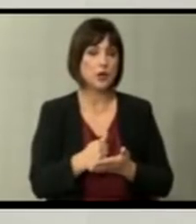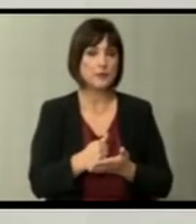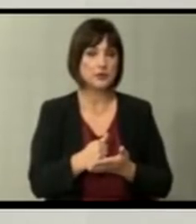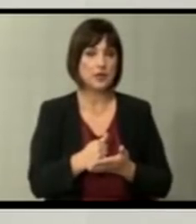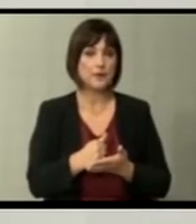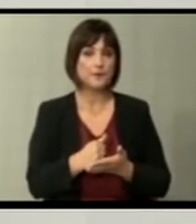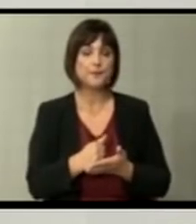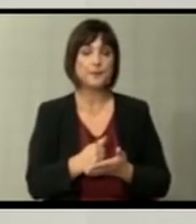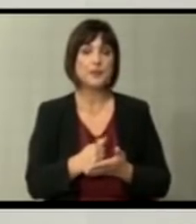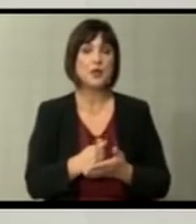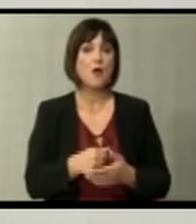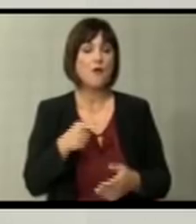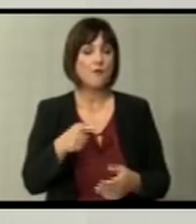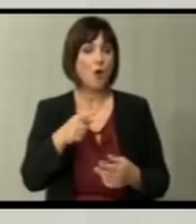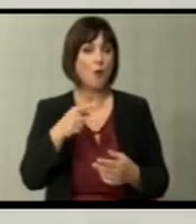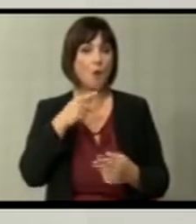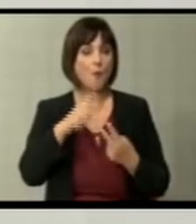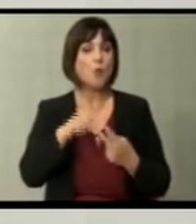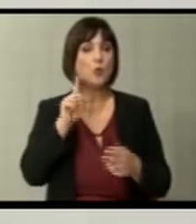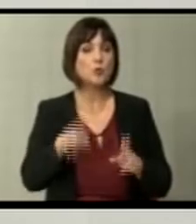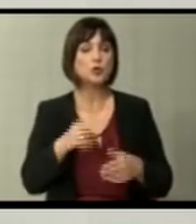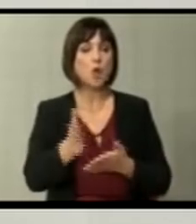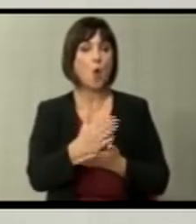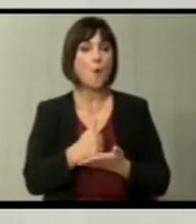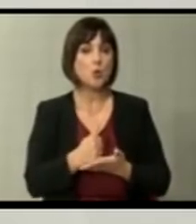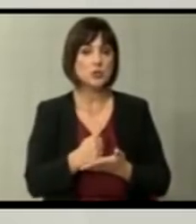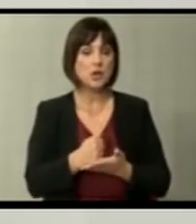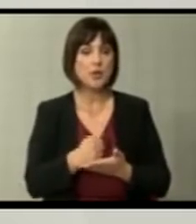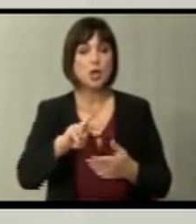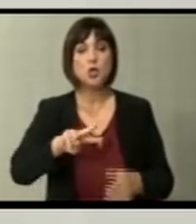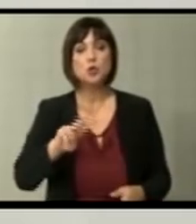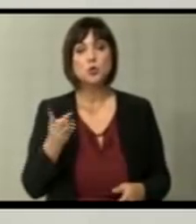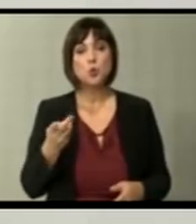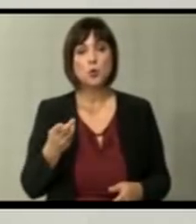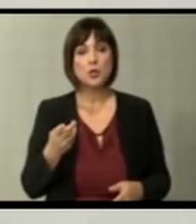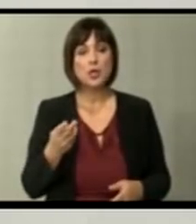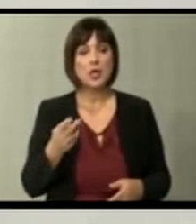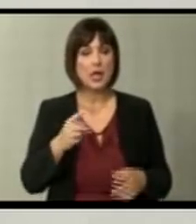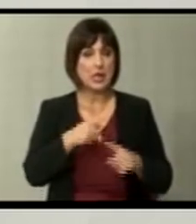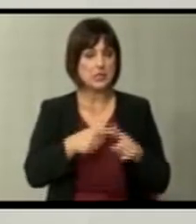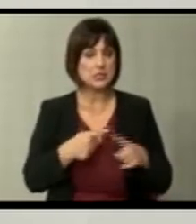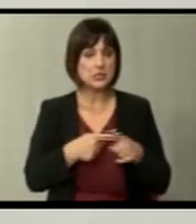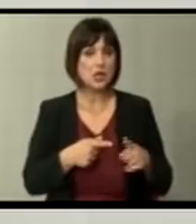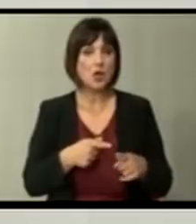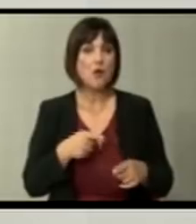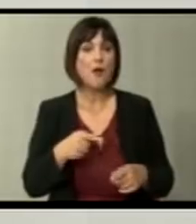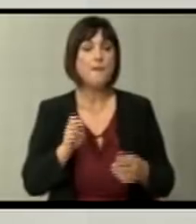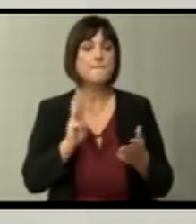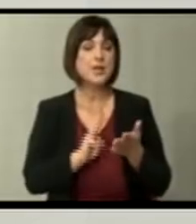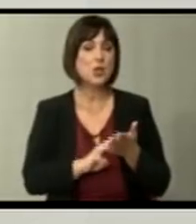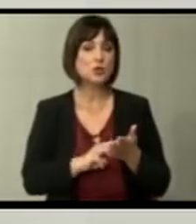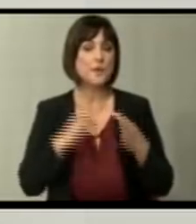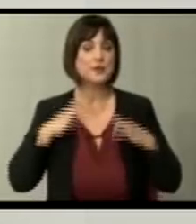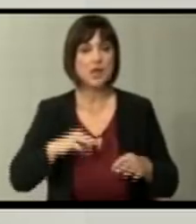популизмот. Во популизмот може да употребите и други матици. Милошевич не